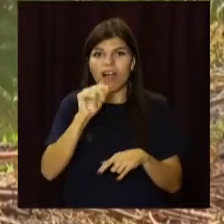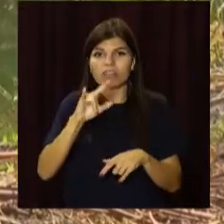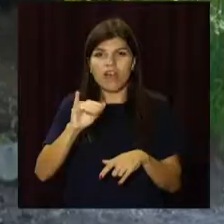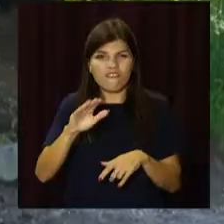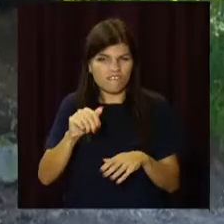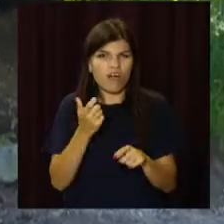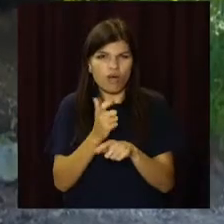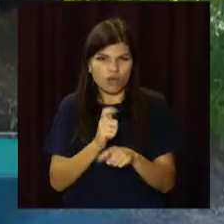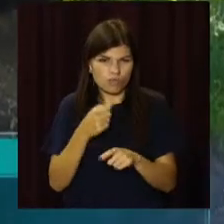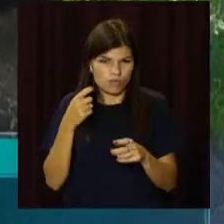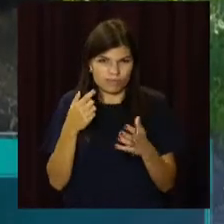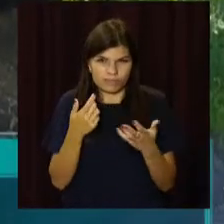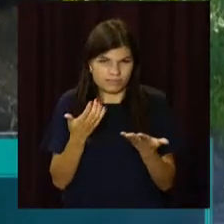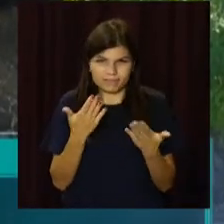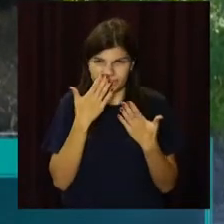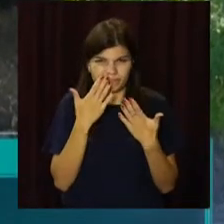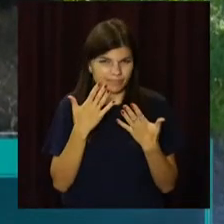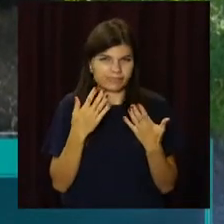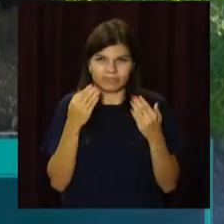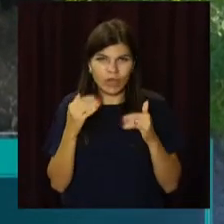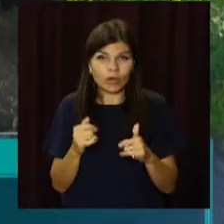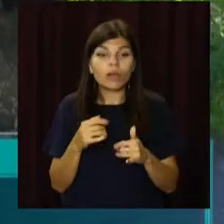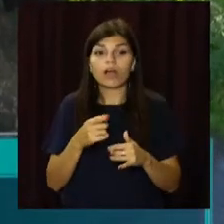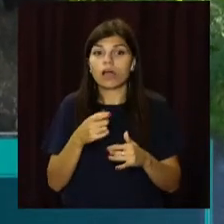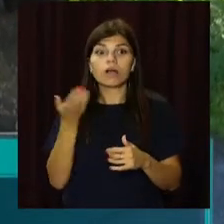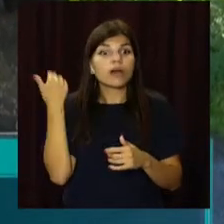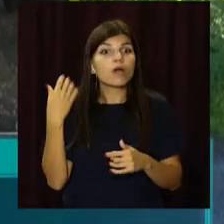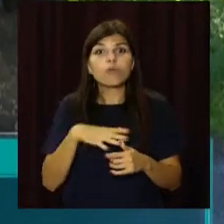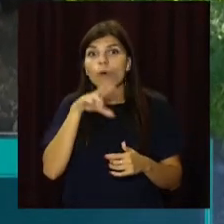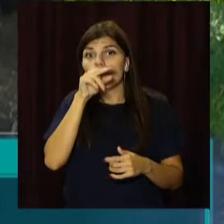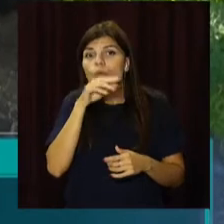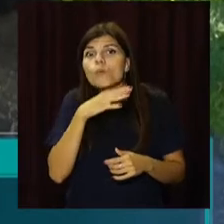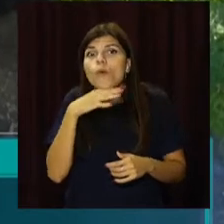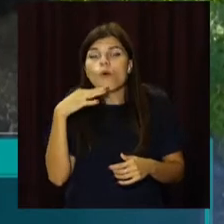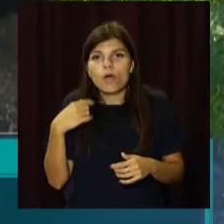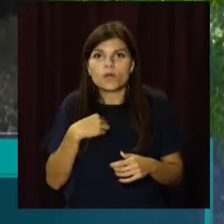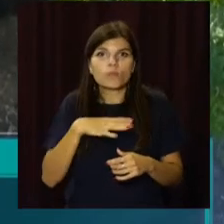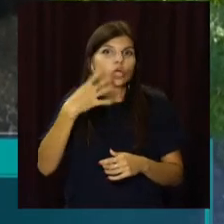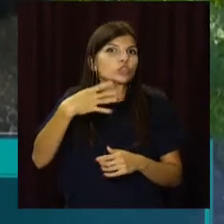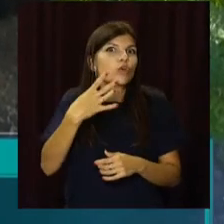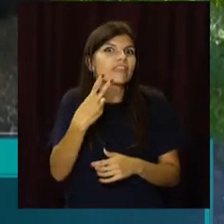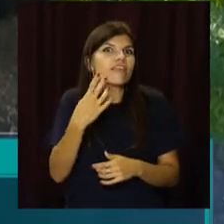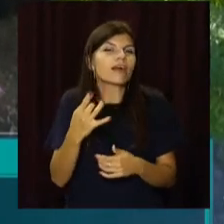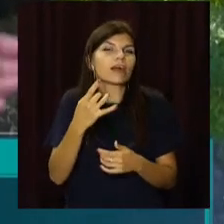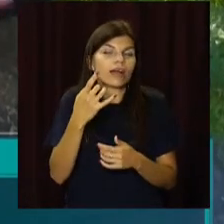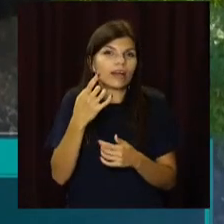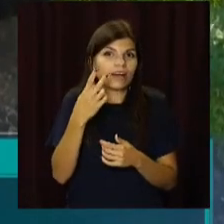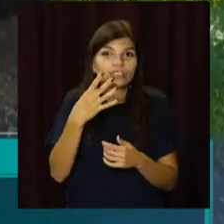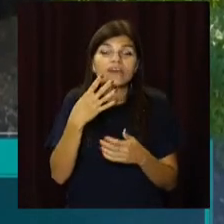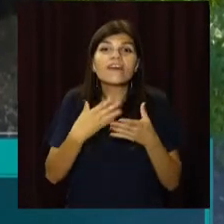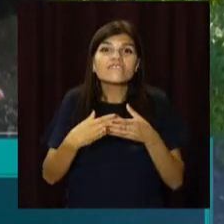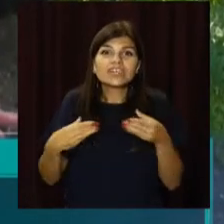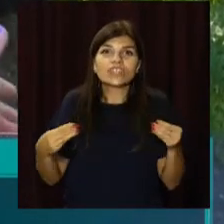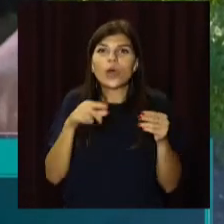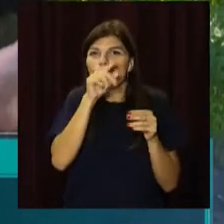сміття. Тут стільки було уток. Я вам передати не можу. Один раз ми насчитали 42 штуки утки. Весною